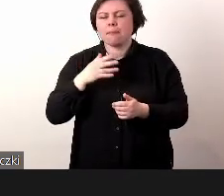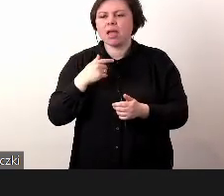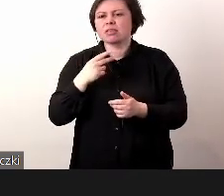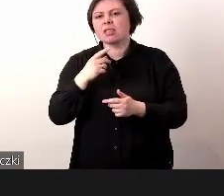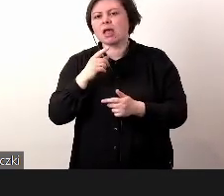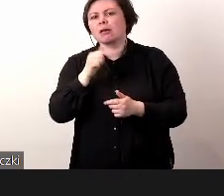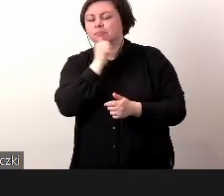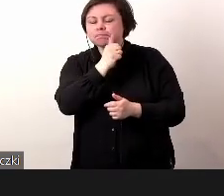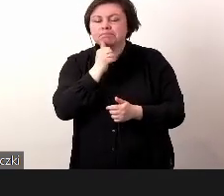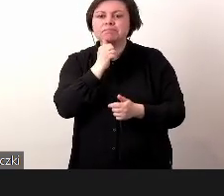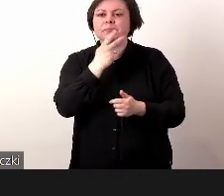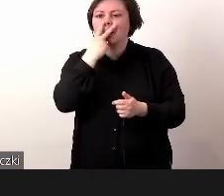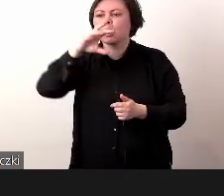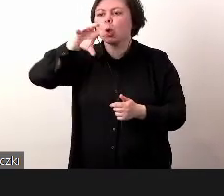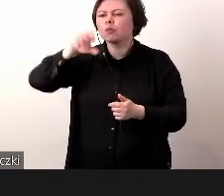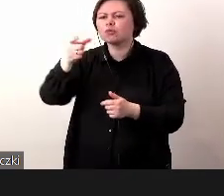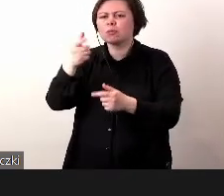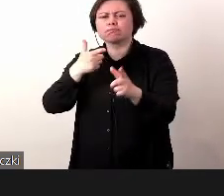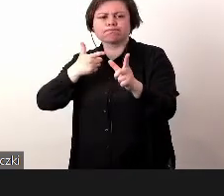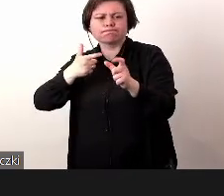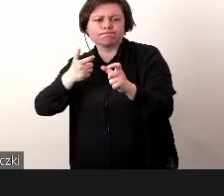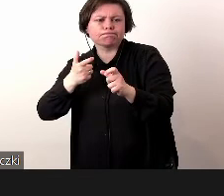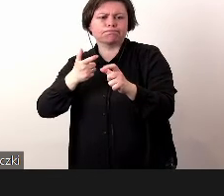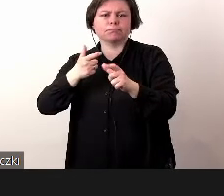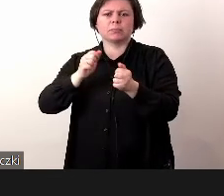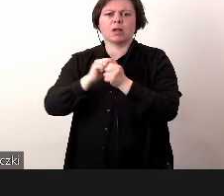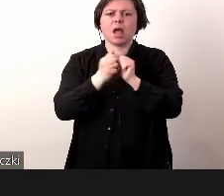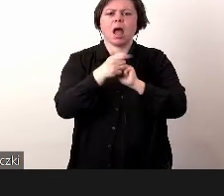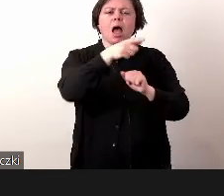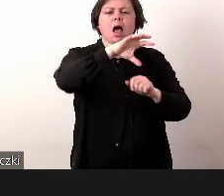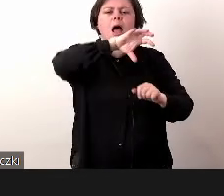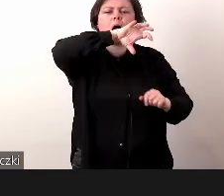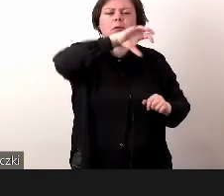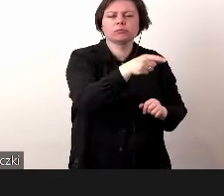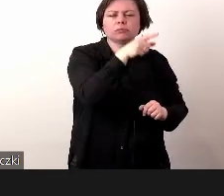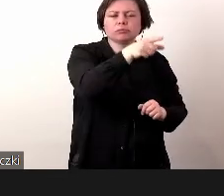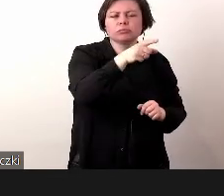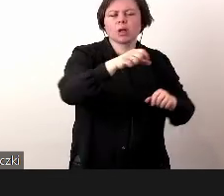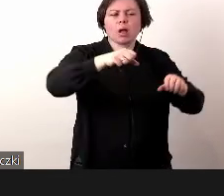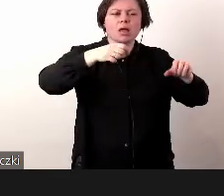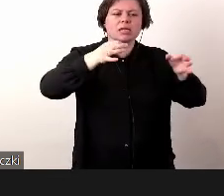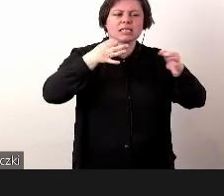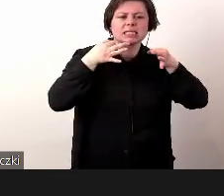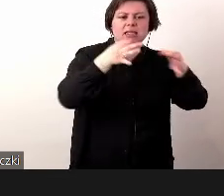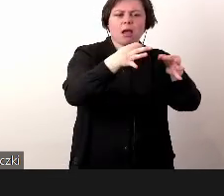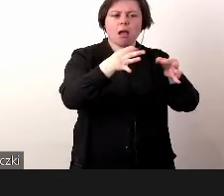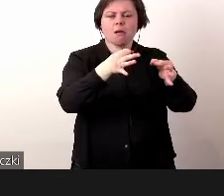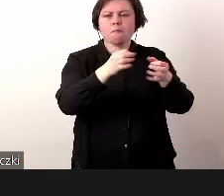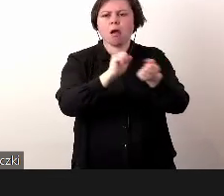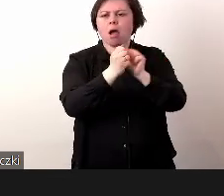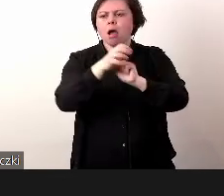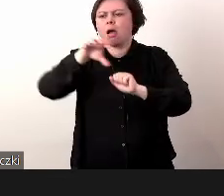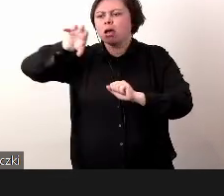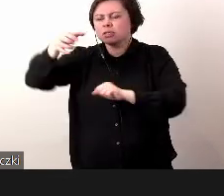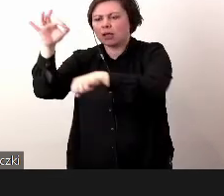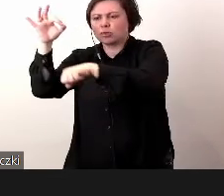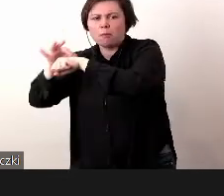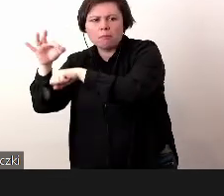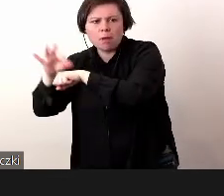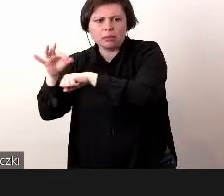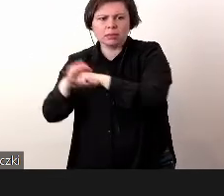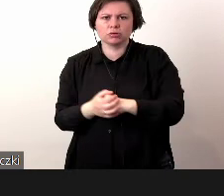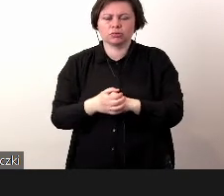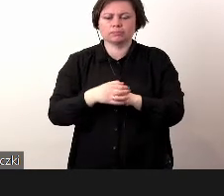tak jak sobie popatrzymy na sektor zbrojeniowy, na sektor motoryzacyjny, sektor medyczny,